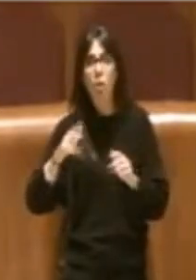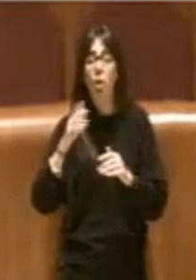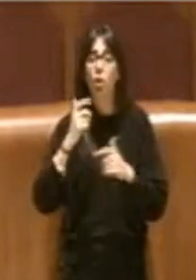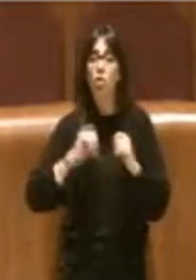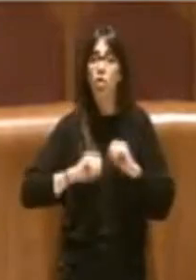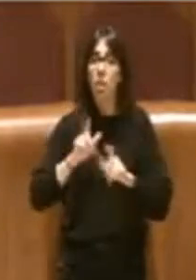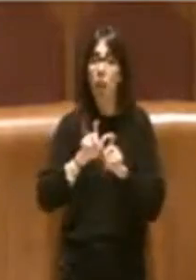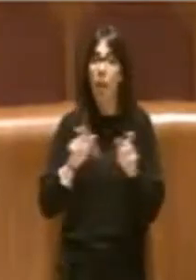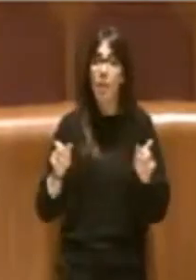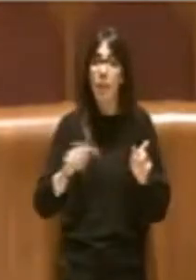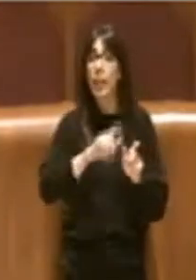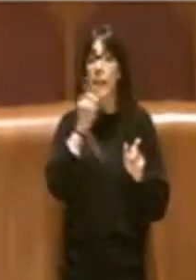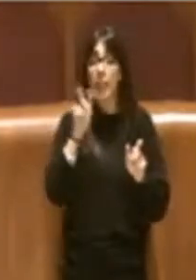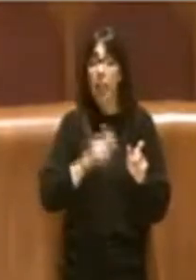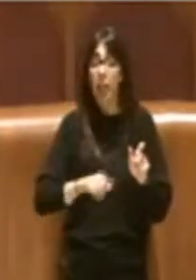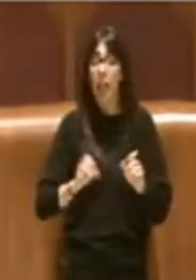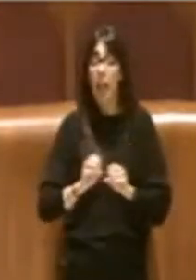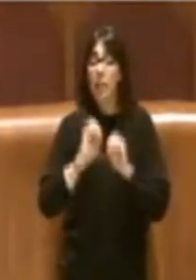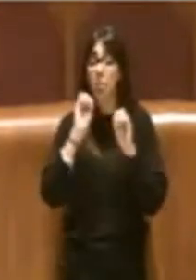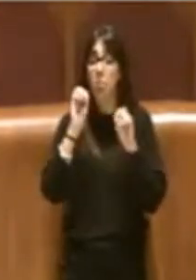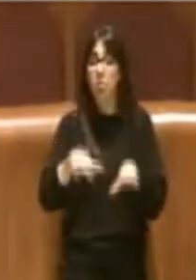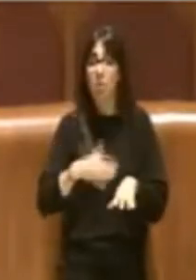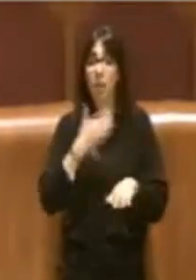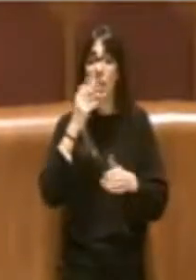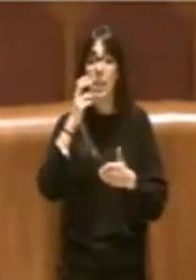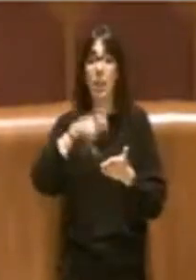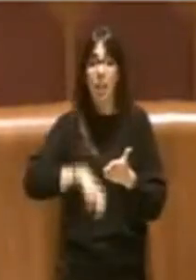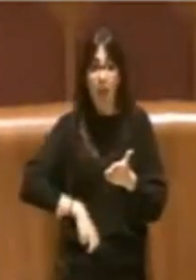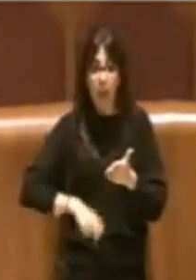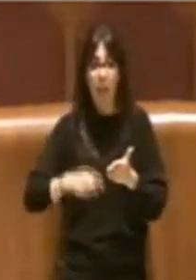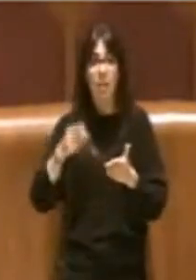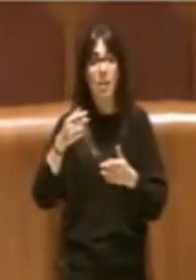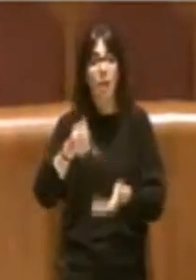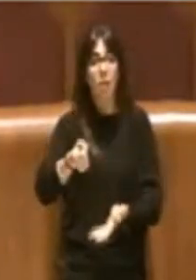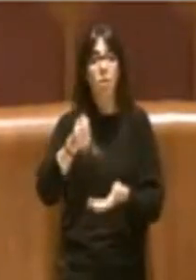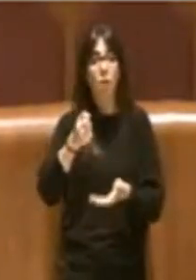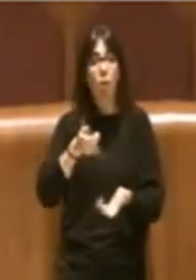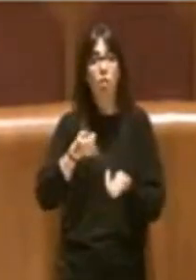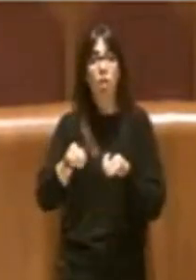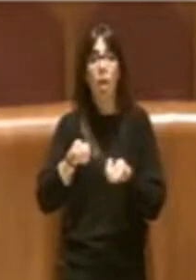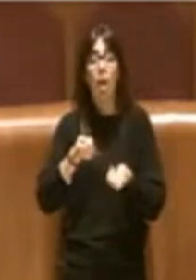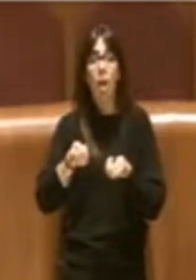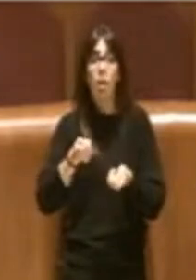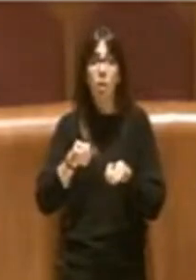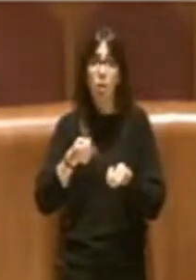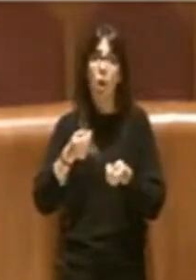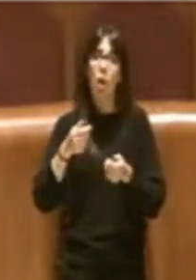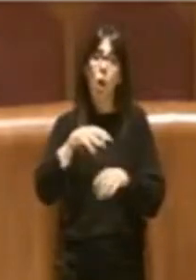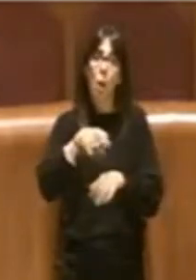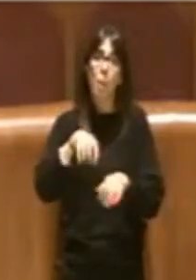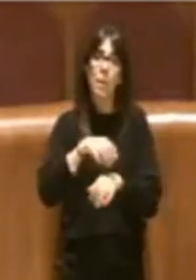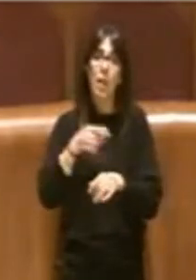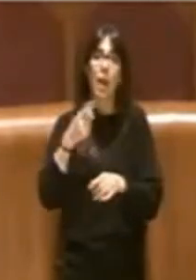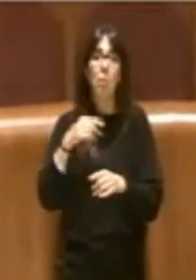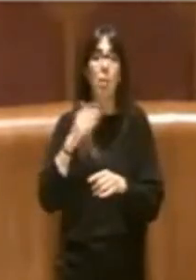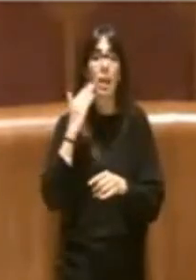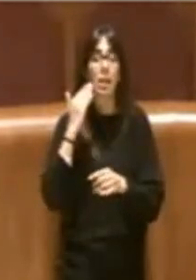versano con le loro tasse al fondo per la gestione commissariale del debito pregresso di Roma Capitale e